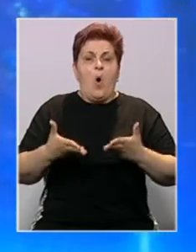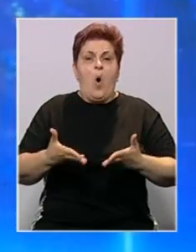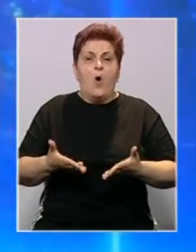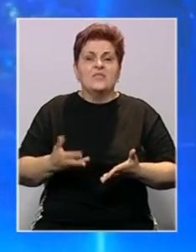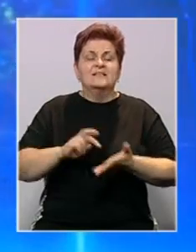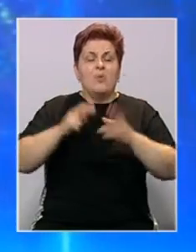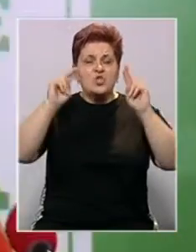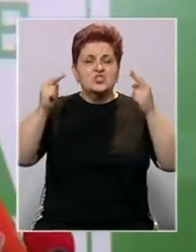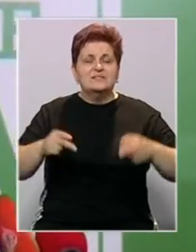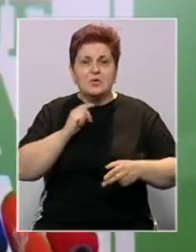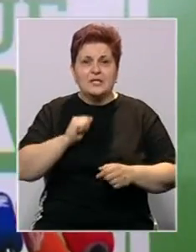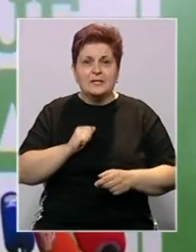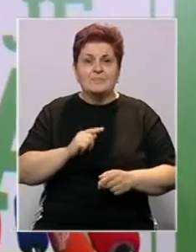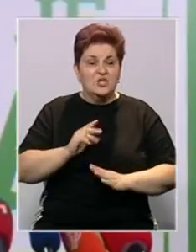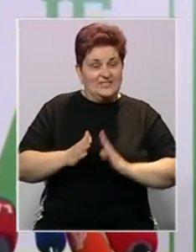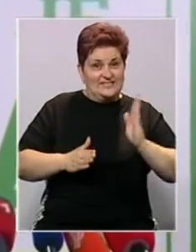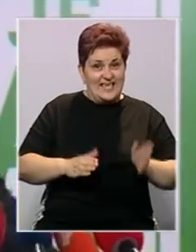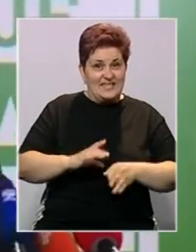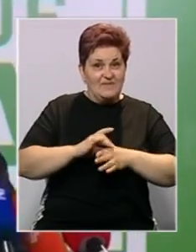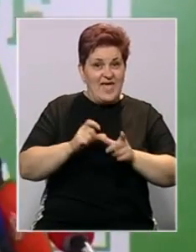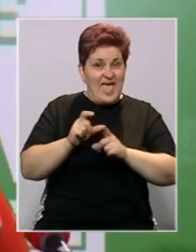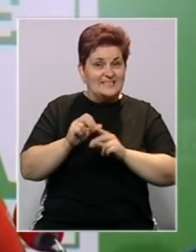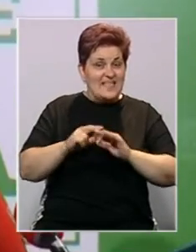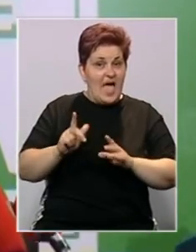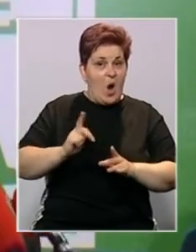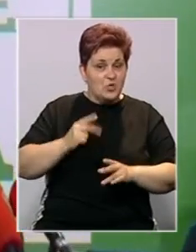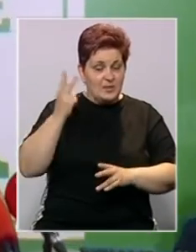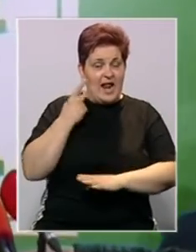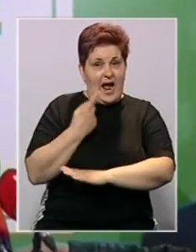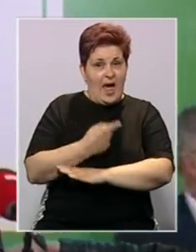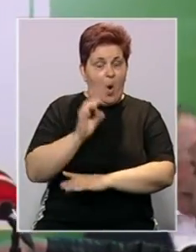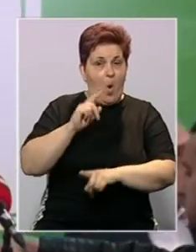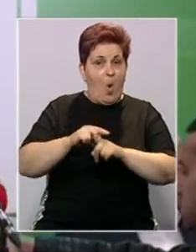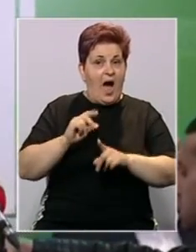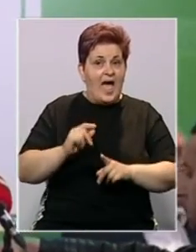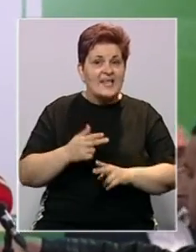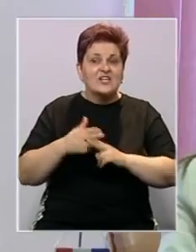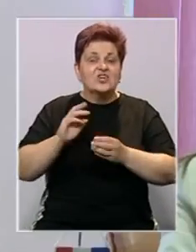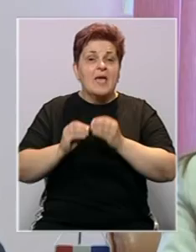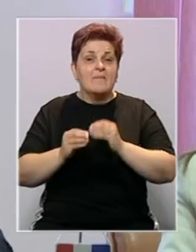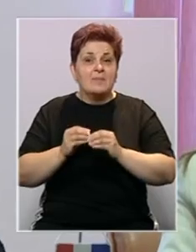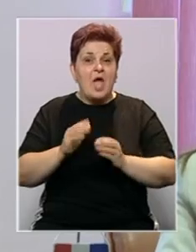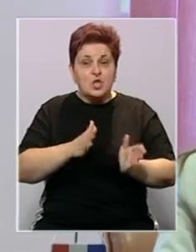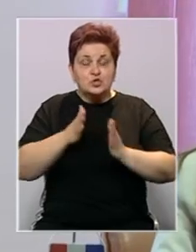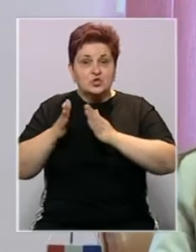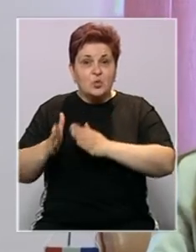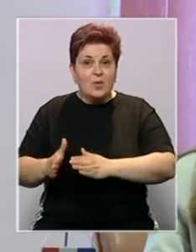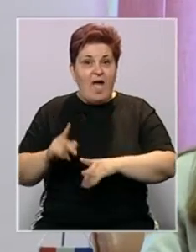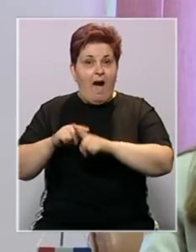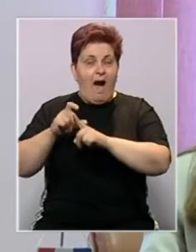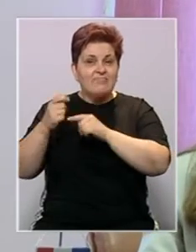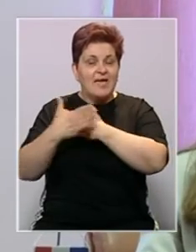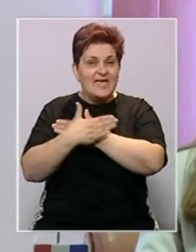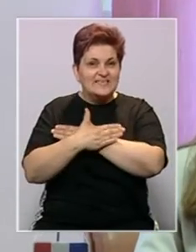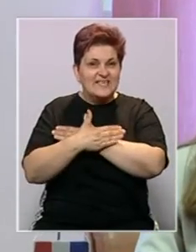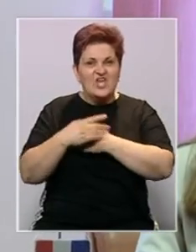političkim sistemom kojim mi imamo. Dok s jedne strane lider SD očekuje razumnu odluku OHR-a i rješenje problema, s druge strane lider HDZ